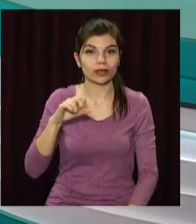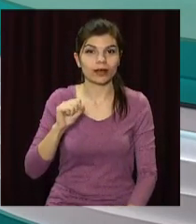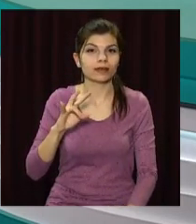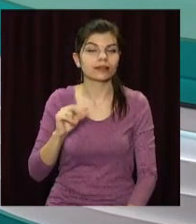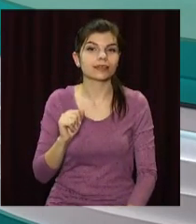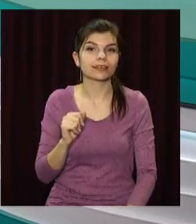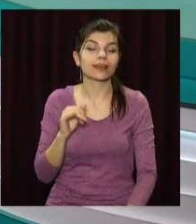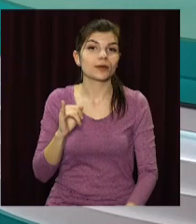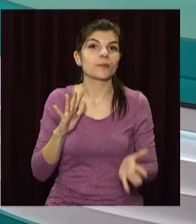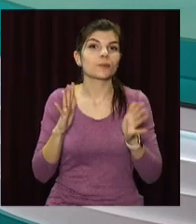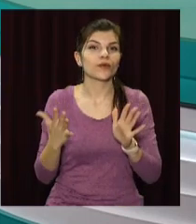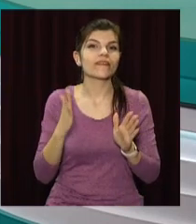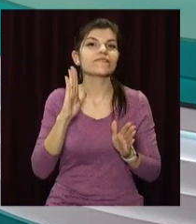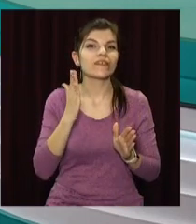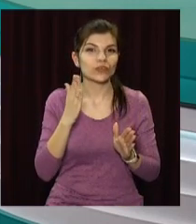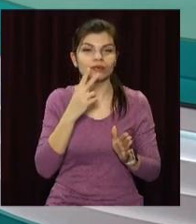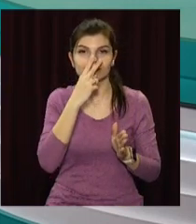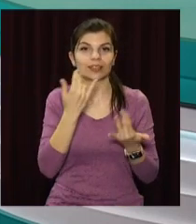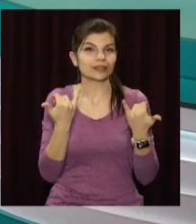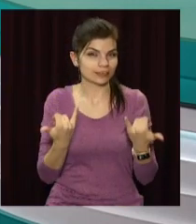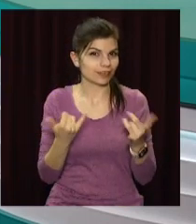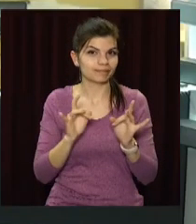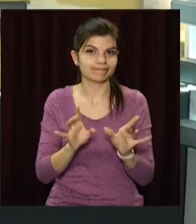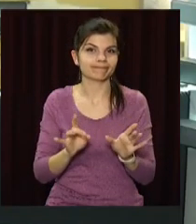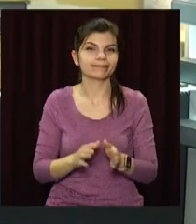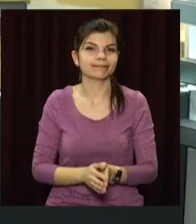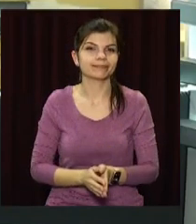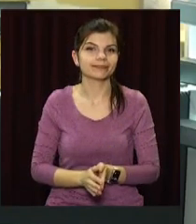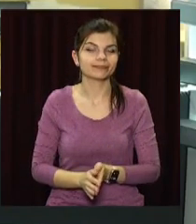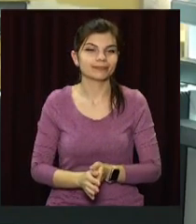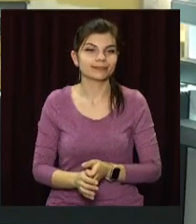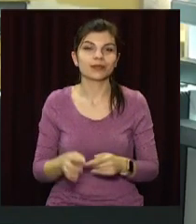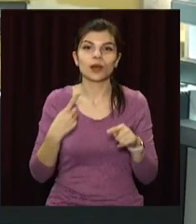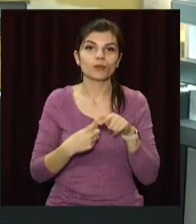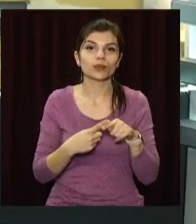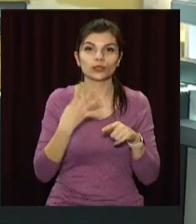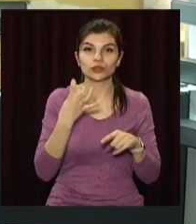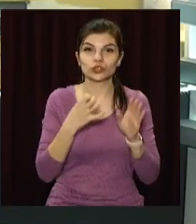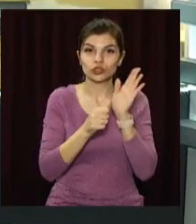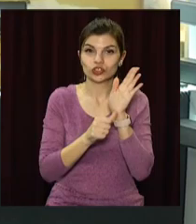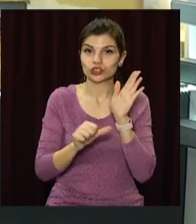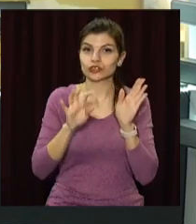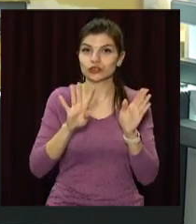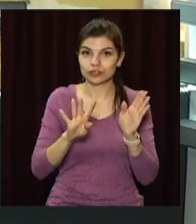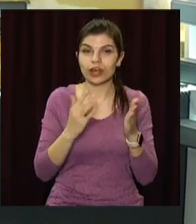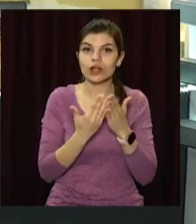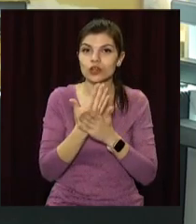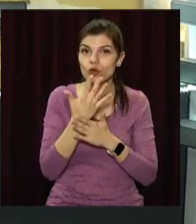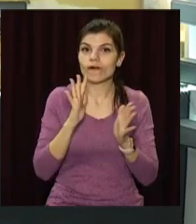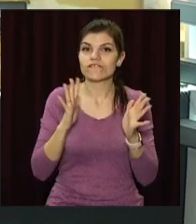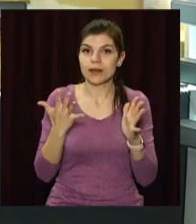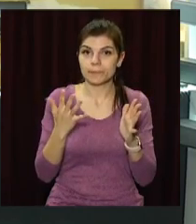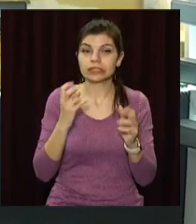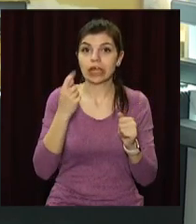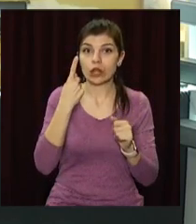Юліана Пуговкіна. І про події вівторка дивіться просто зараз. Плюс 464 нові випадки